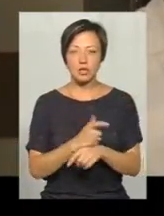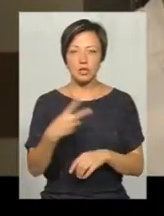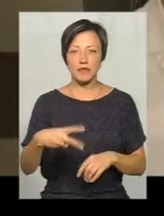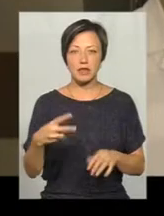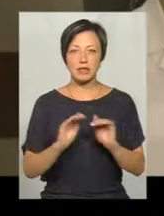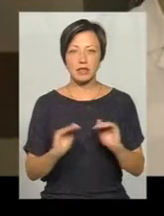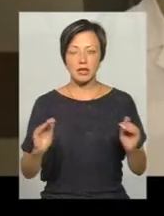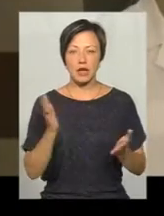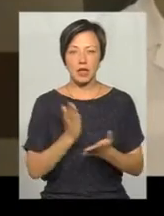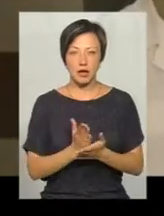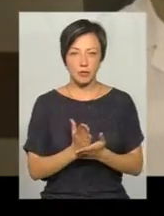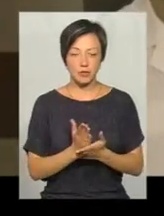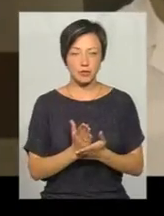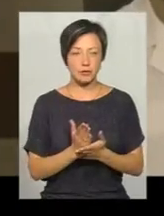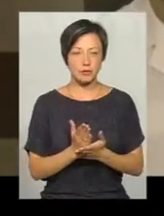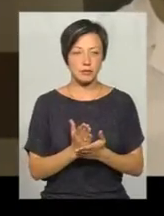дітей є.